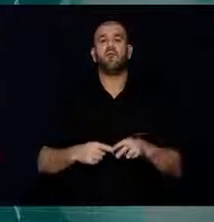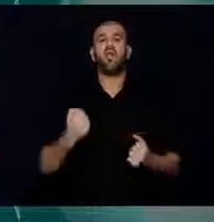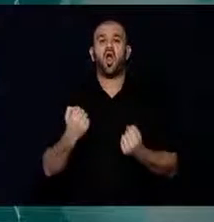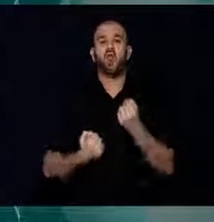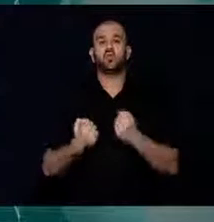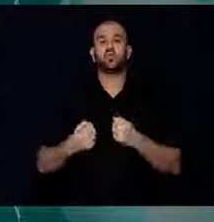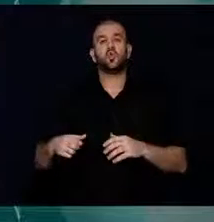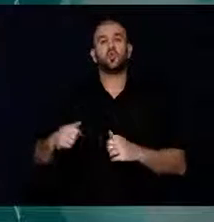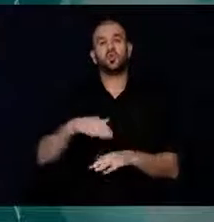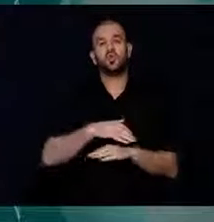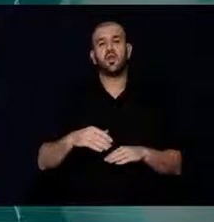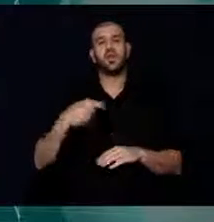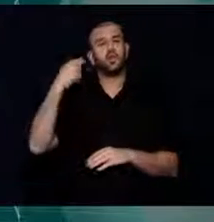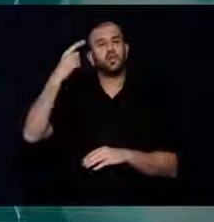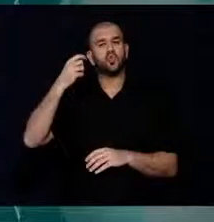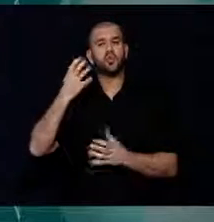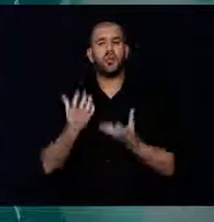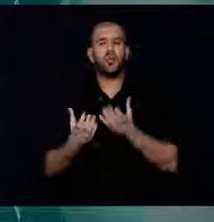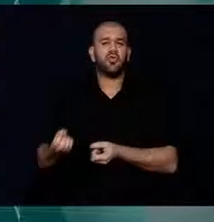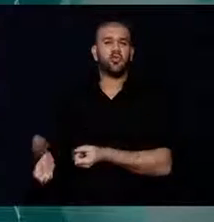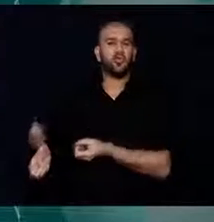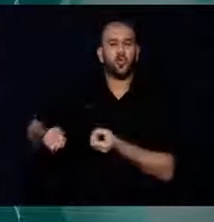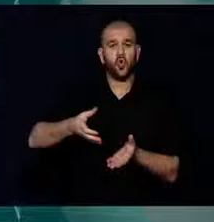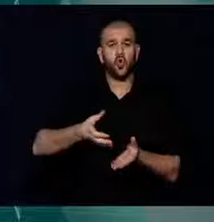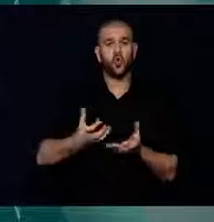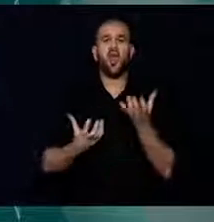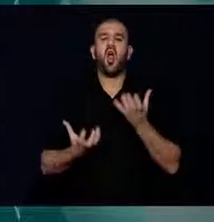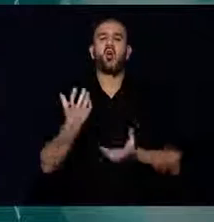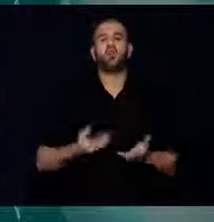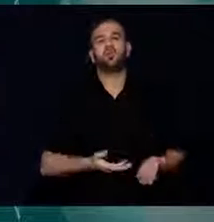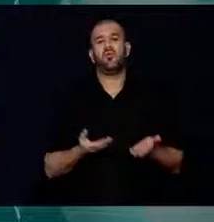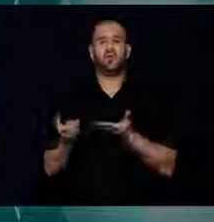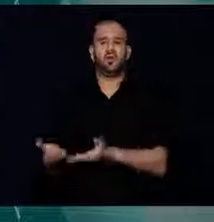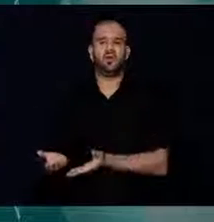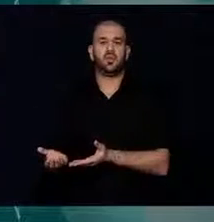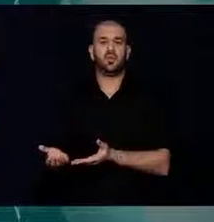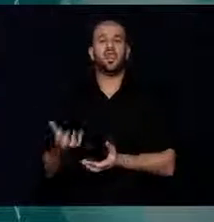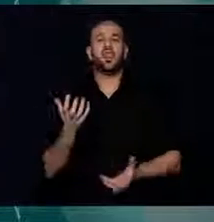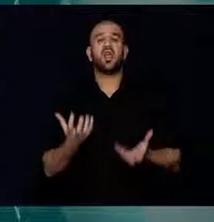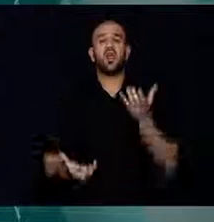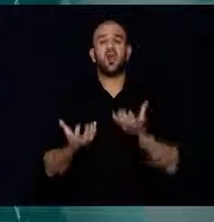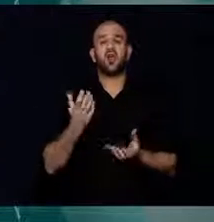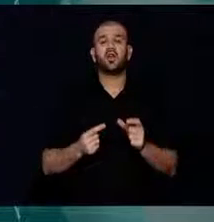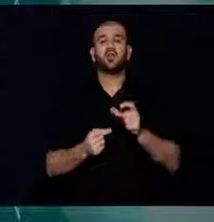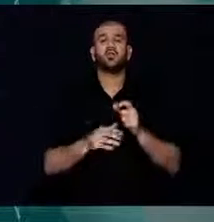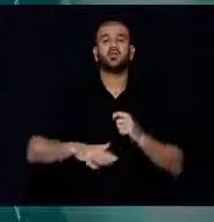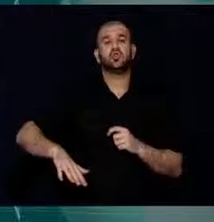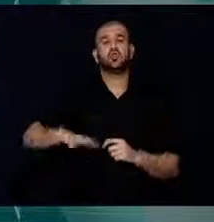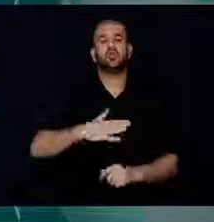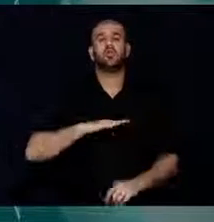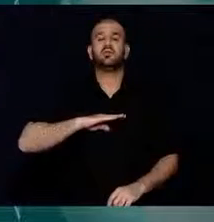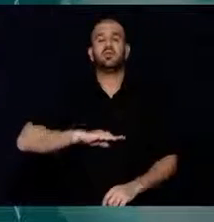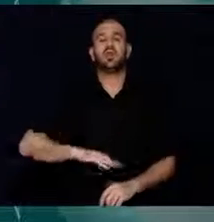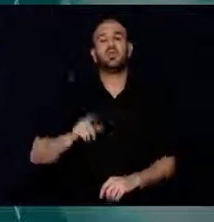Yangın, Çevre sakinleri tarafından söndürüldü, Soruşturma devam